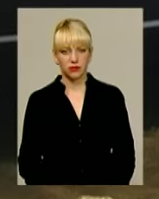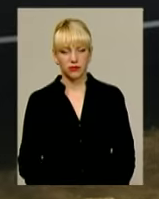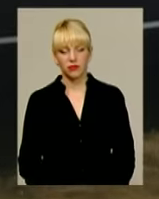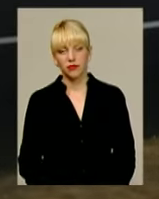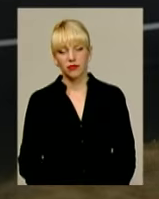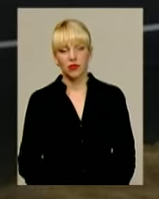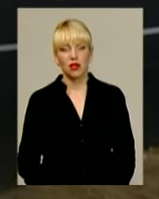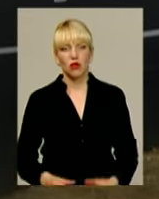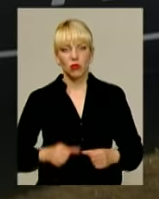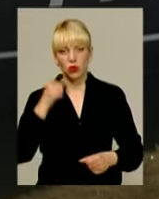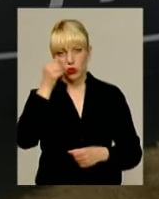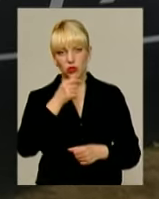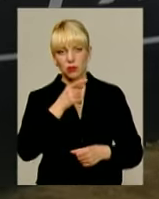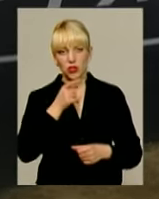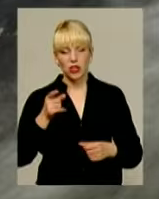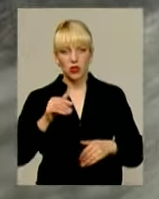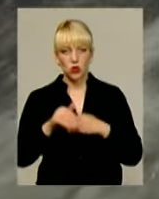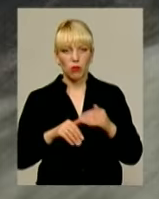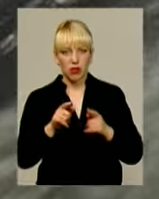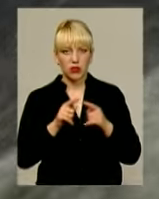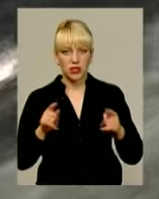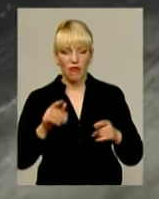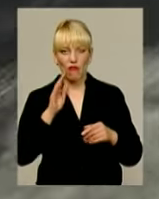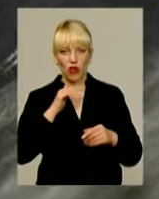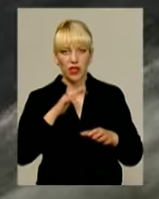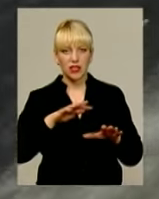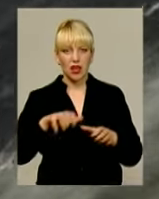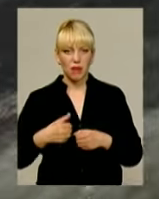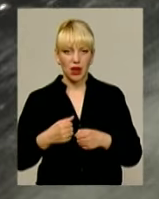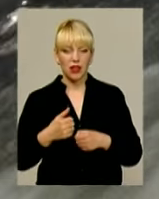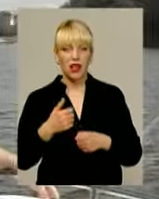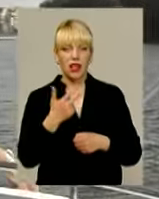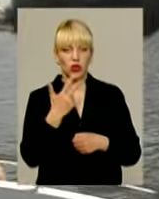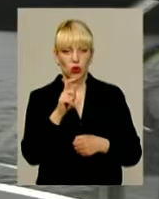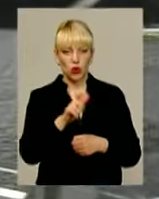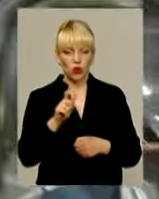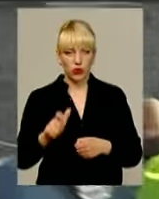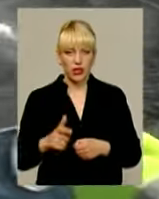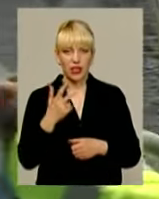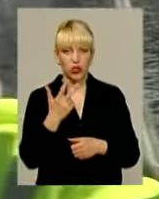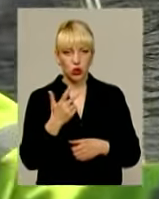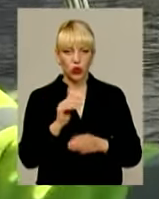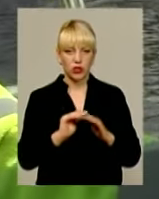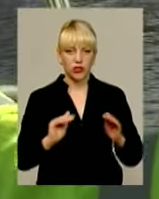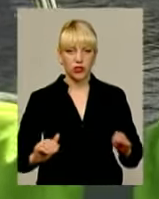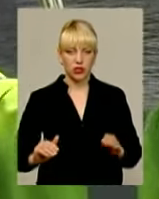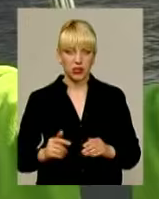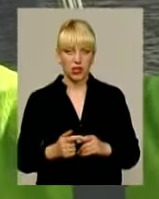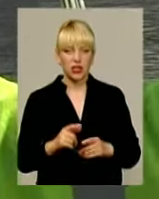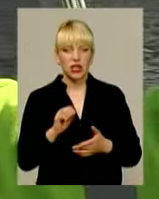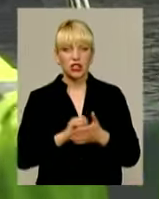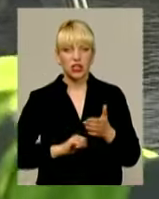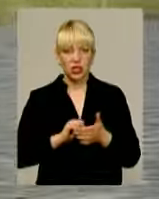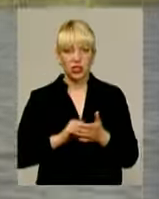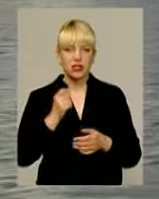Минулоріч під час купального сезону вода забрала життя 33 краян, зокрема і трьох дітей. Повнолітній тонули через дружбу із